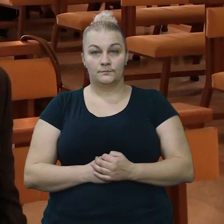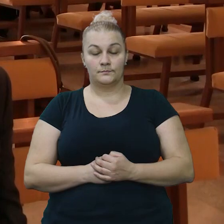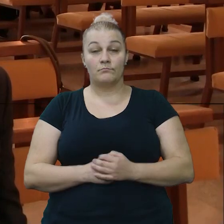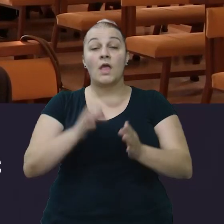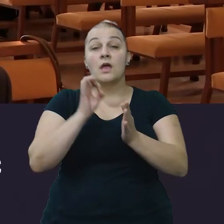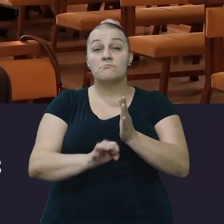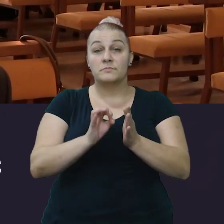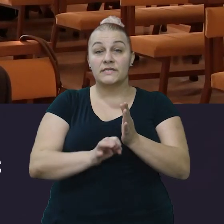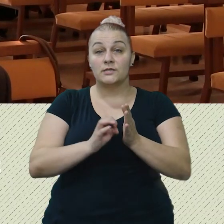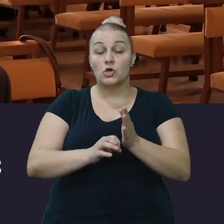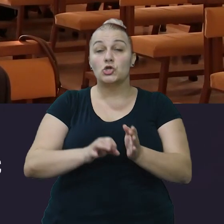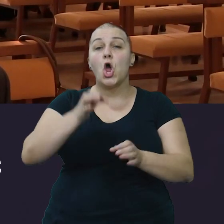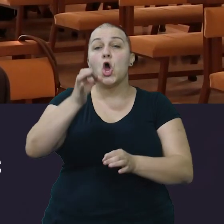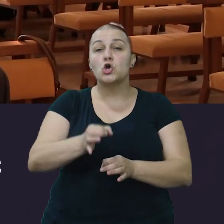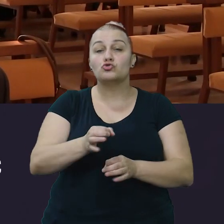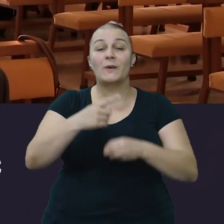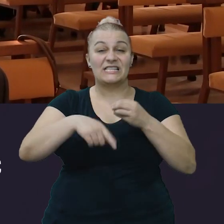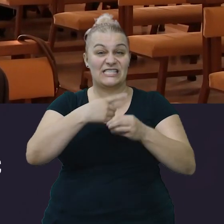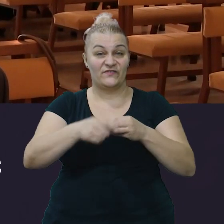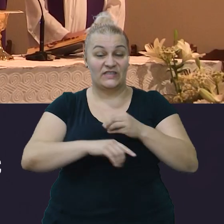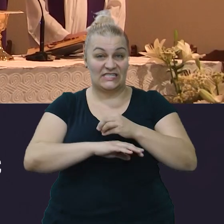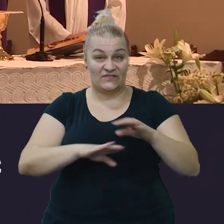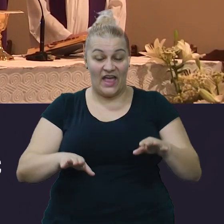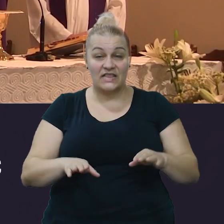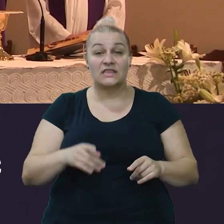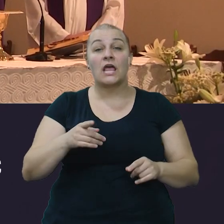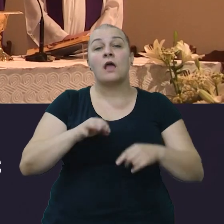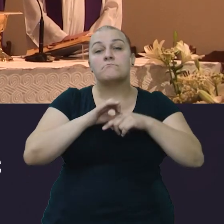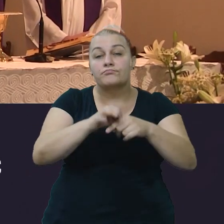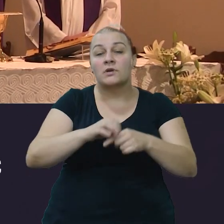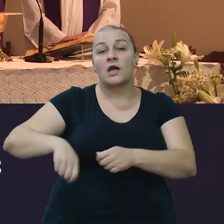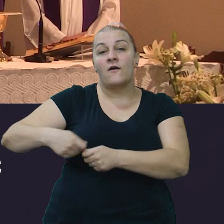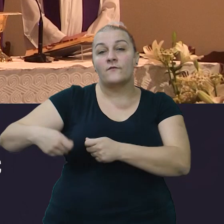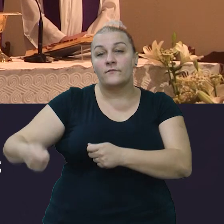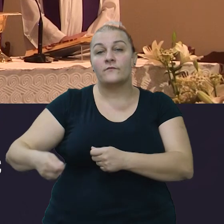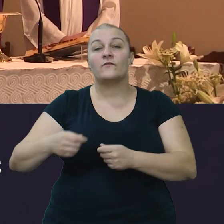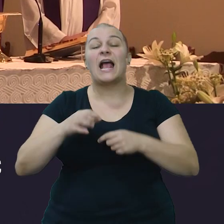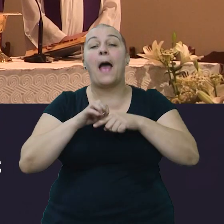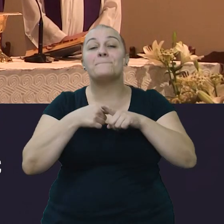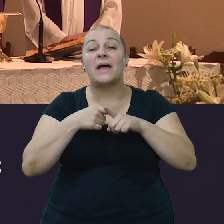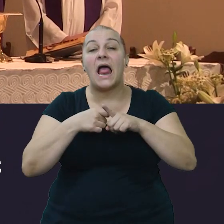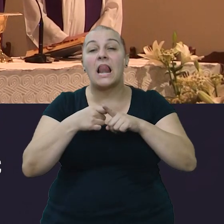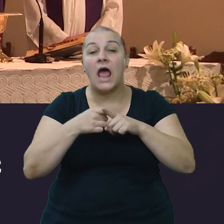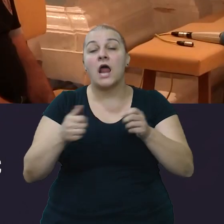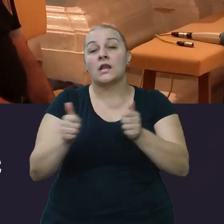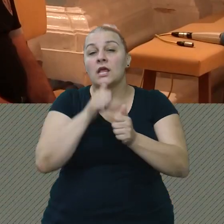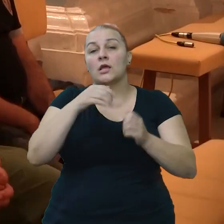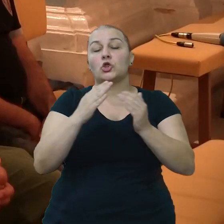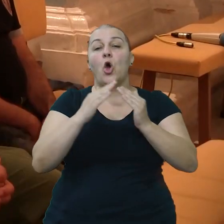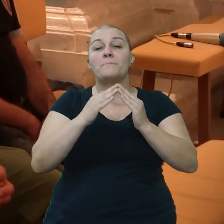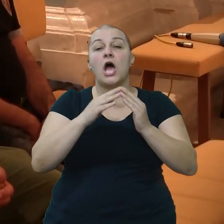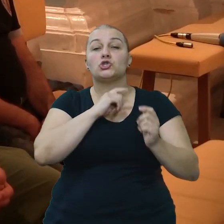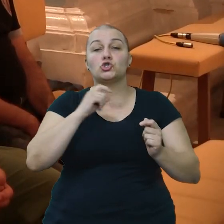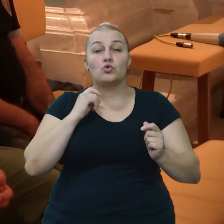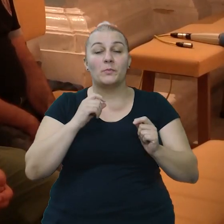Misno slavlje o župi svih sveti predvodili su policijski kapelani Don Marko Trogrić i Hrvoj Relja uz asistenciju domaćega župnika